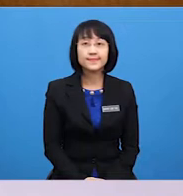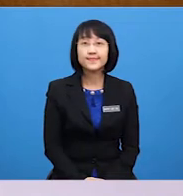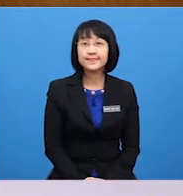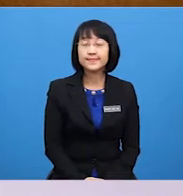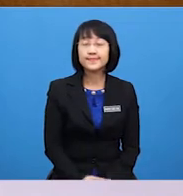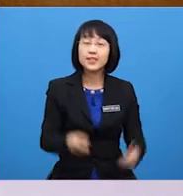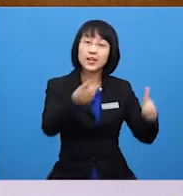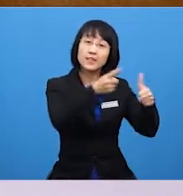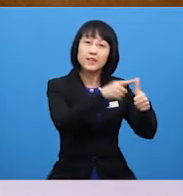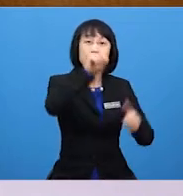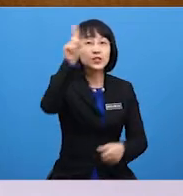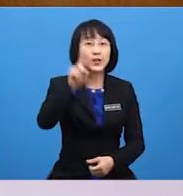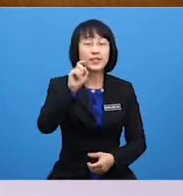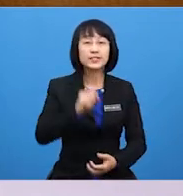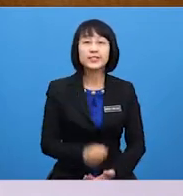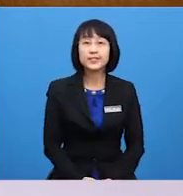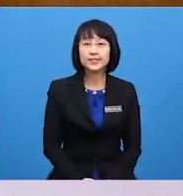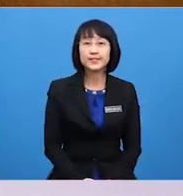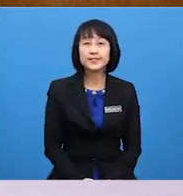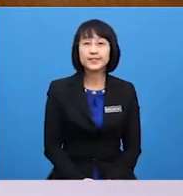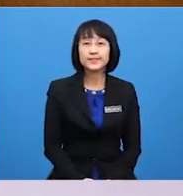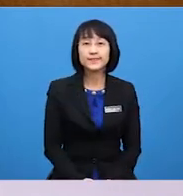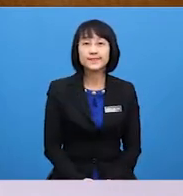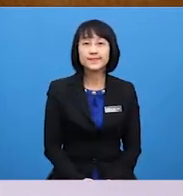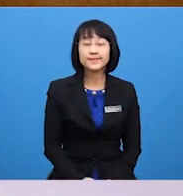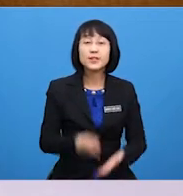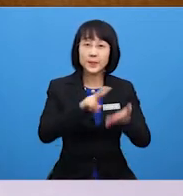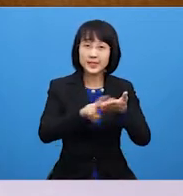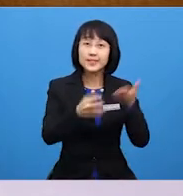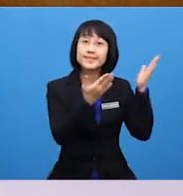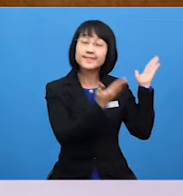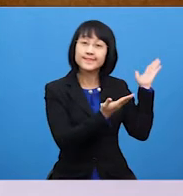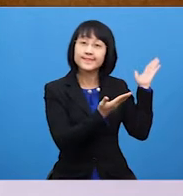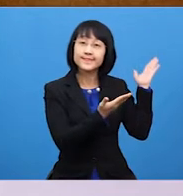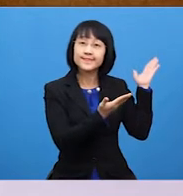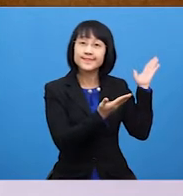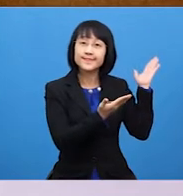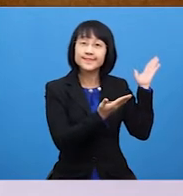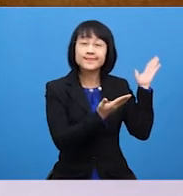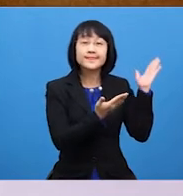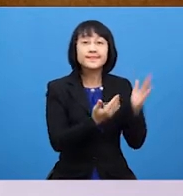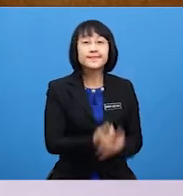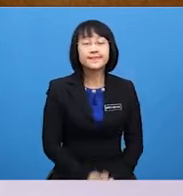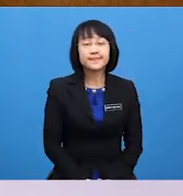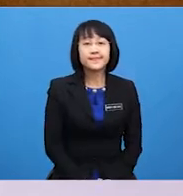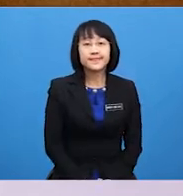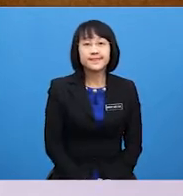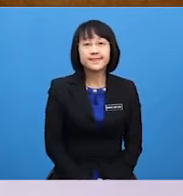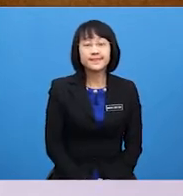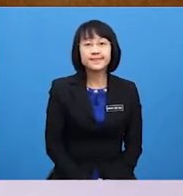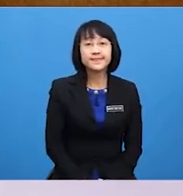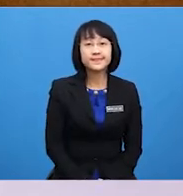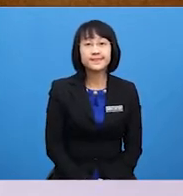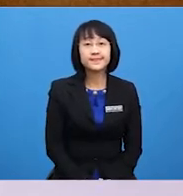First question A Blank Cooks delicious food